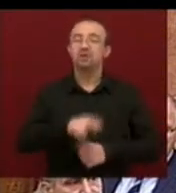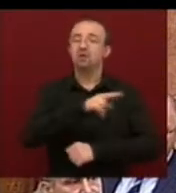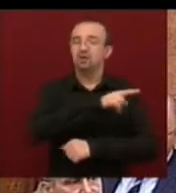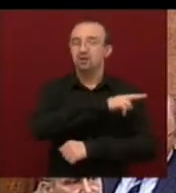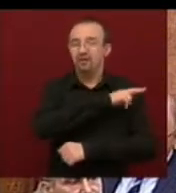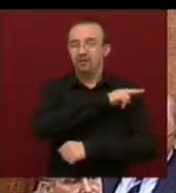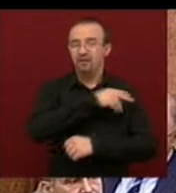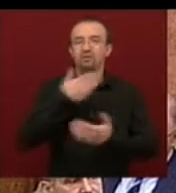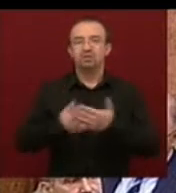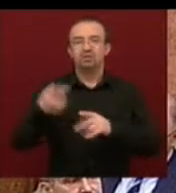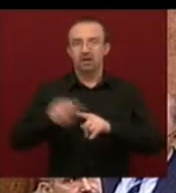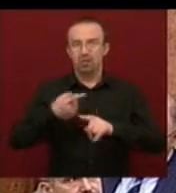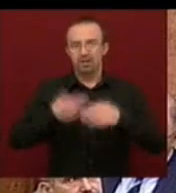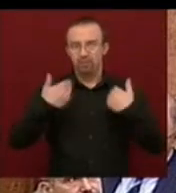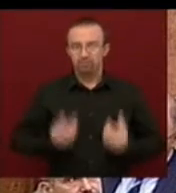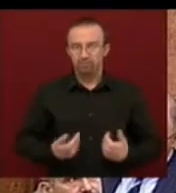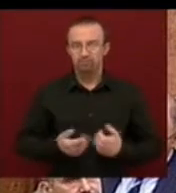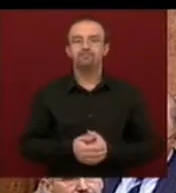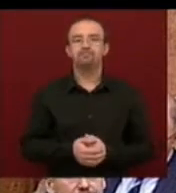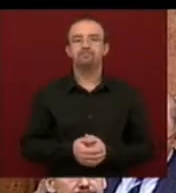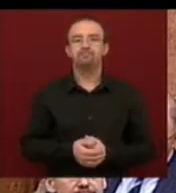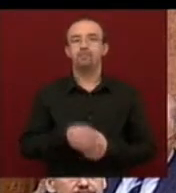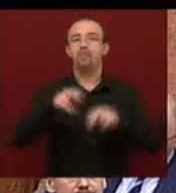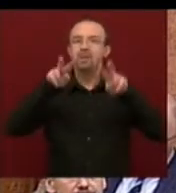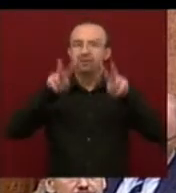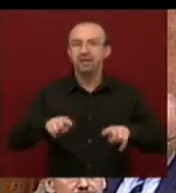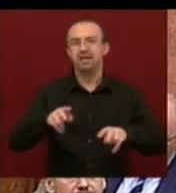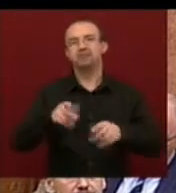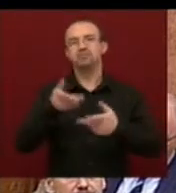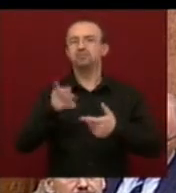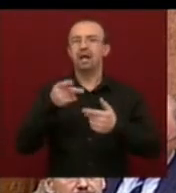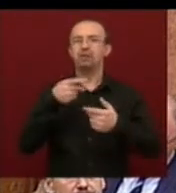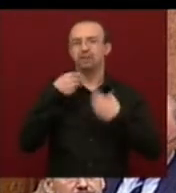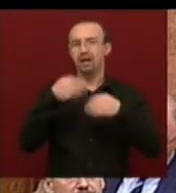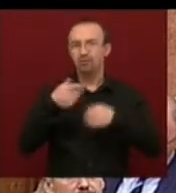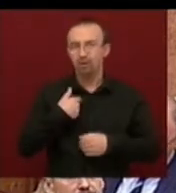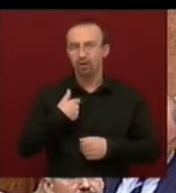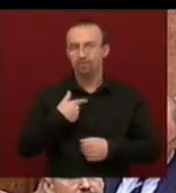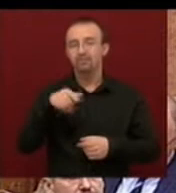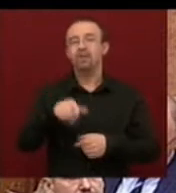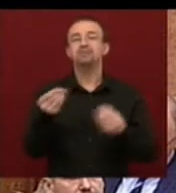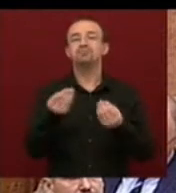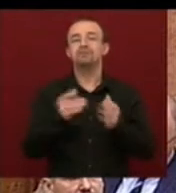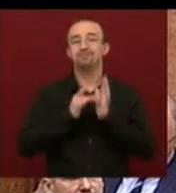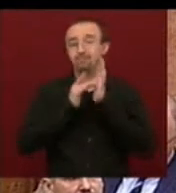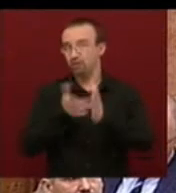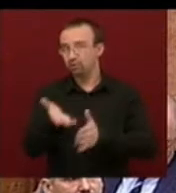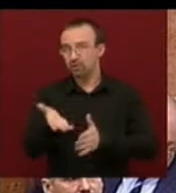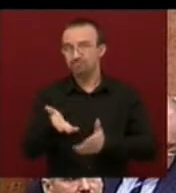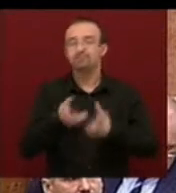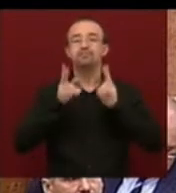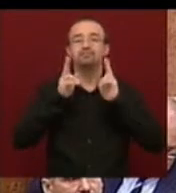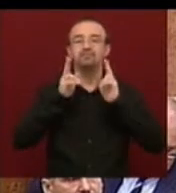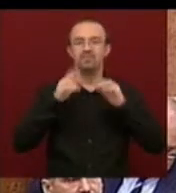gazdaságpolitikusként a tényekre kell szorítkoznom, és ezek a tények azt mutatják, hogy